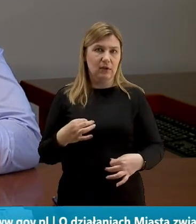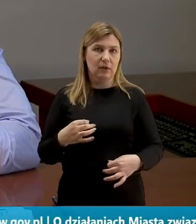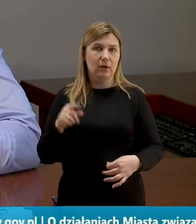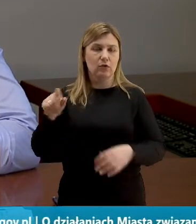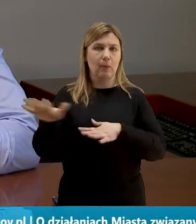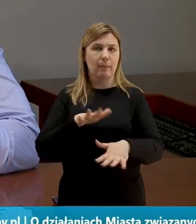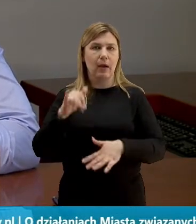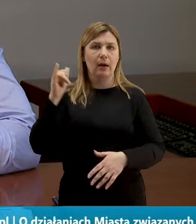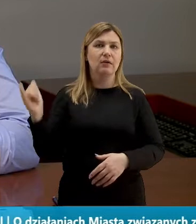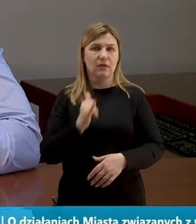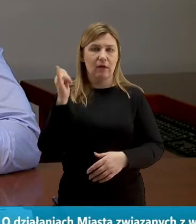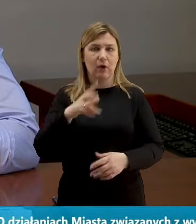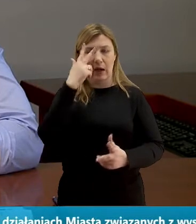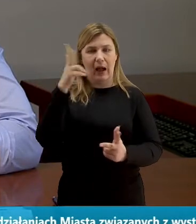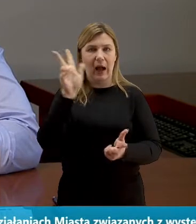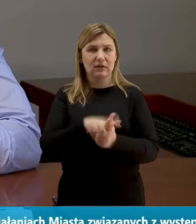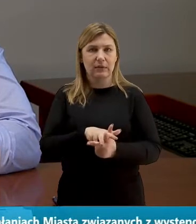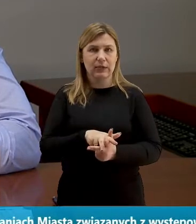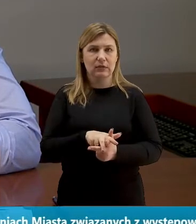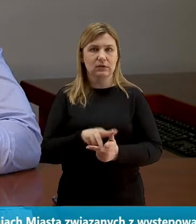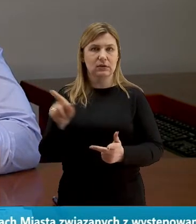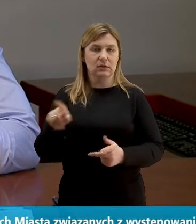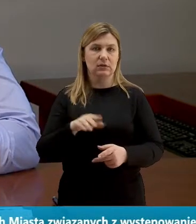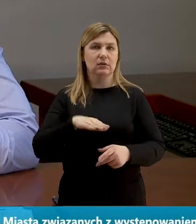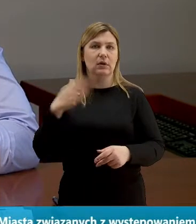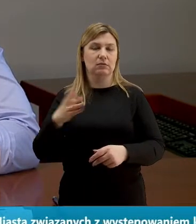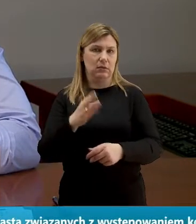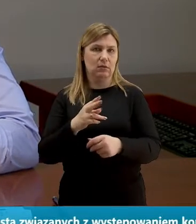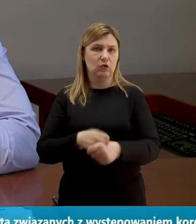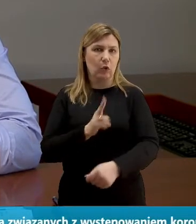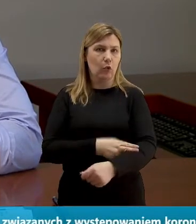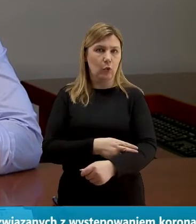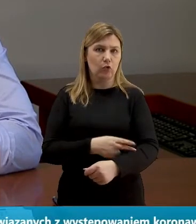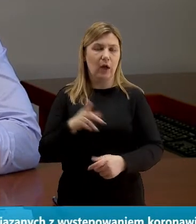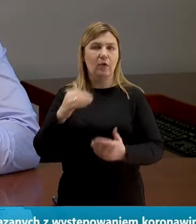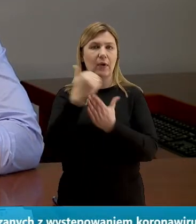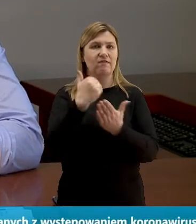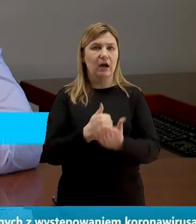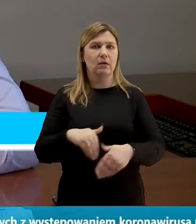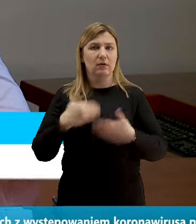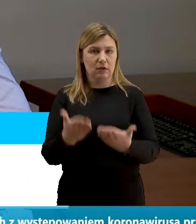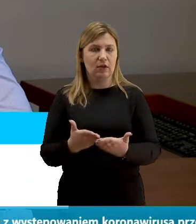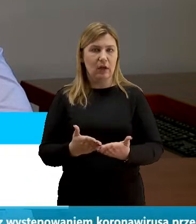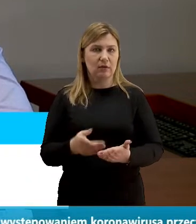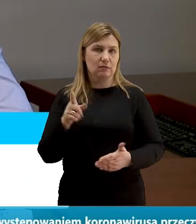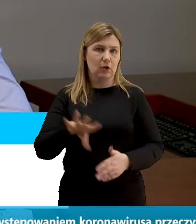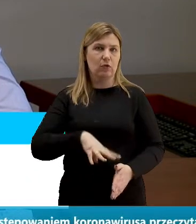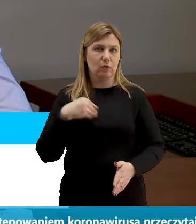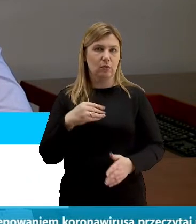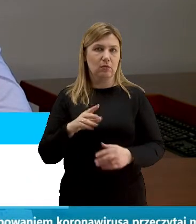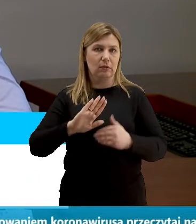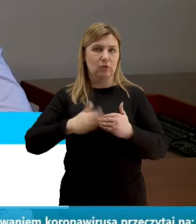musi wymagać akceptacji z naszej strony aby zapewnić właściwe warunki do takiej ceremonii więc